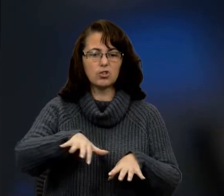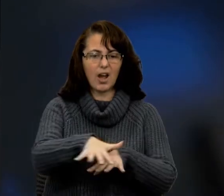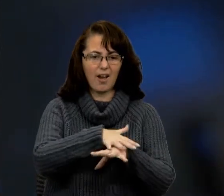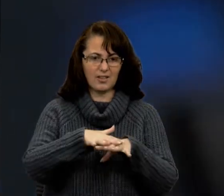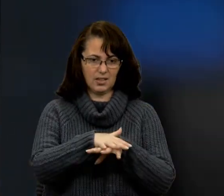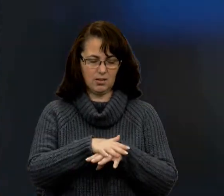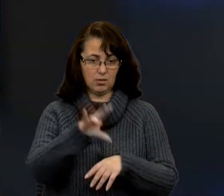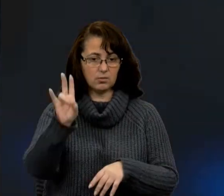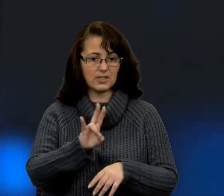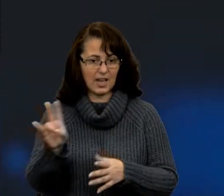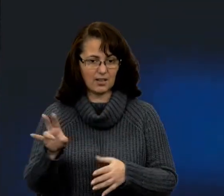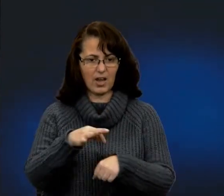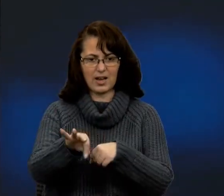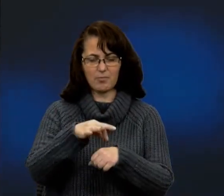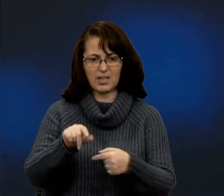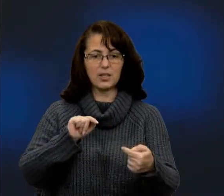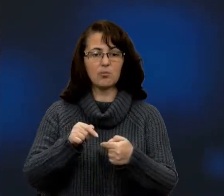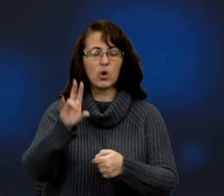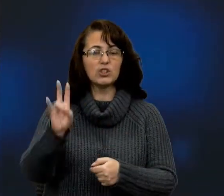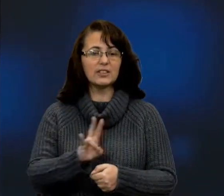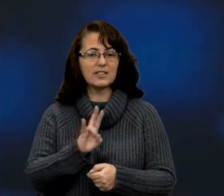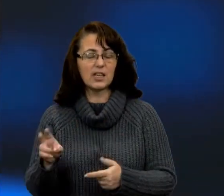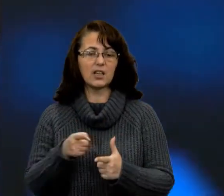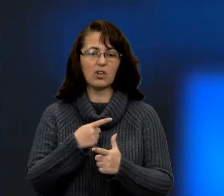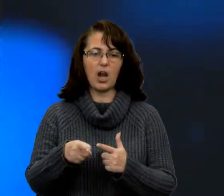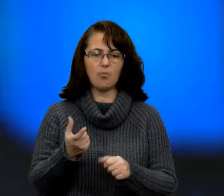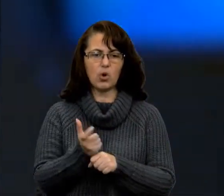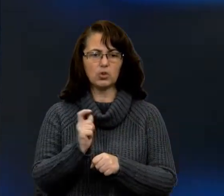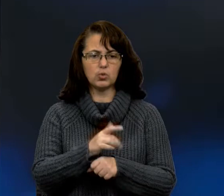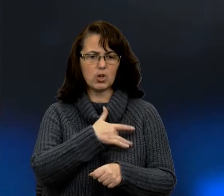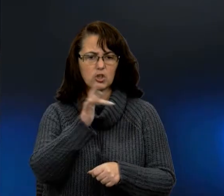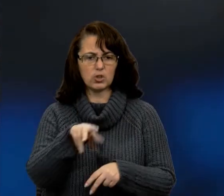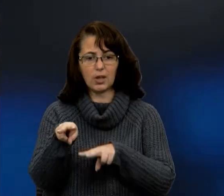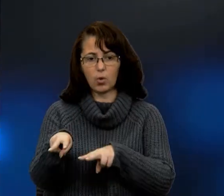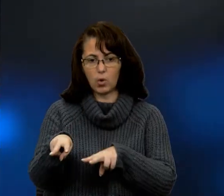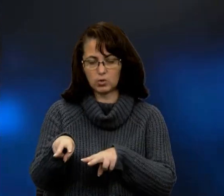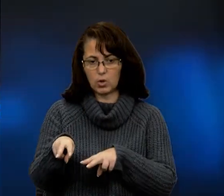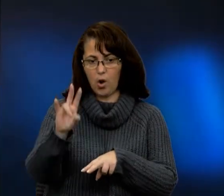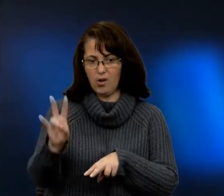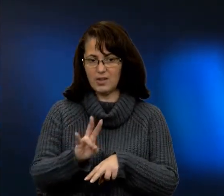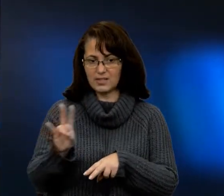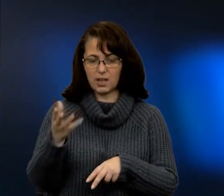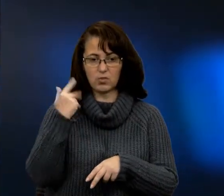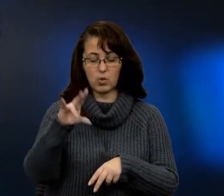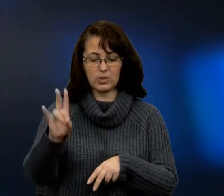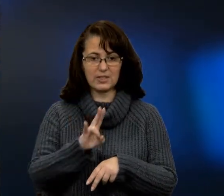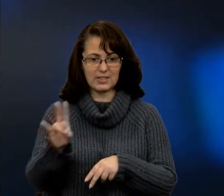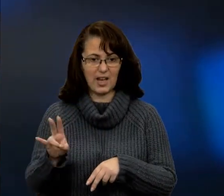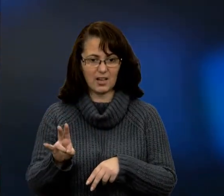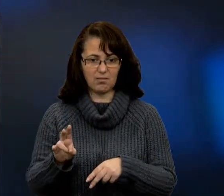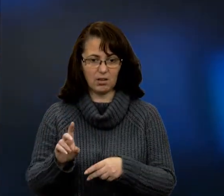церква. Репресії проти церкви, або дуже жорсткий контроль над церквою, коли вона перестає бути